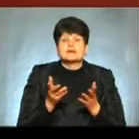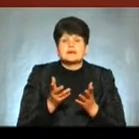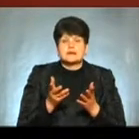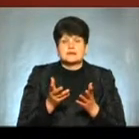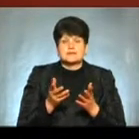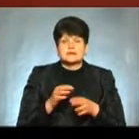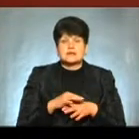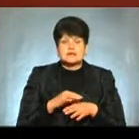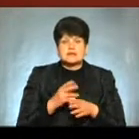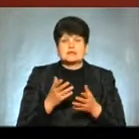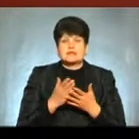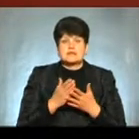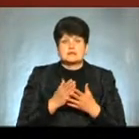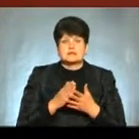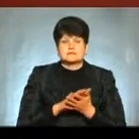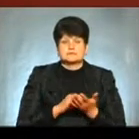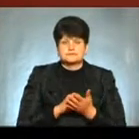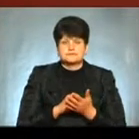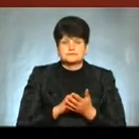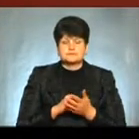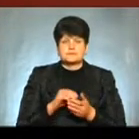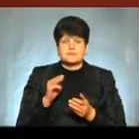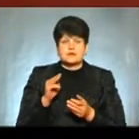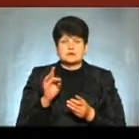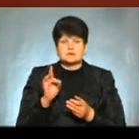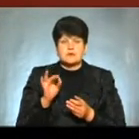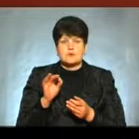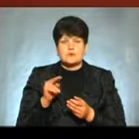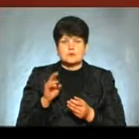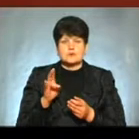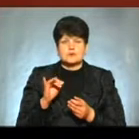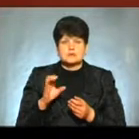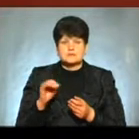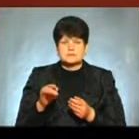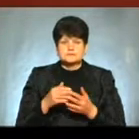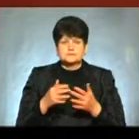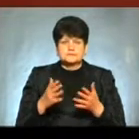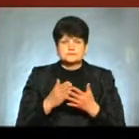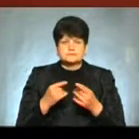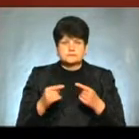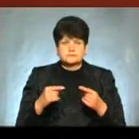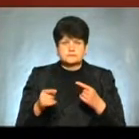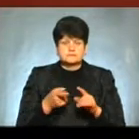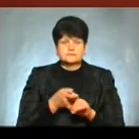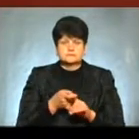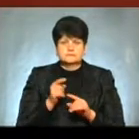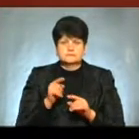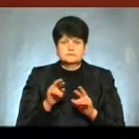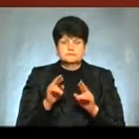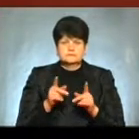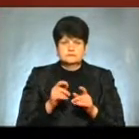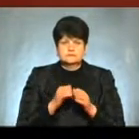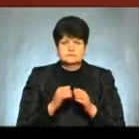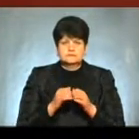уражуються Тому що тропність тканин до радіаційного випромінювання різна В нас залежить від того, як частіше клітини цих